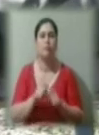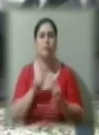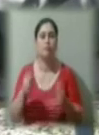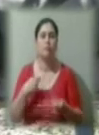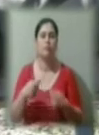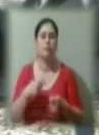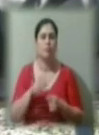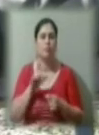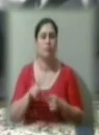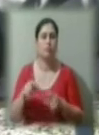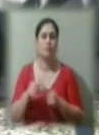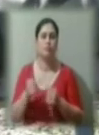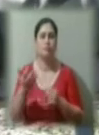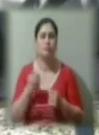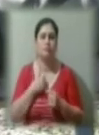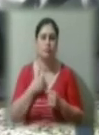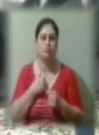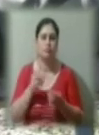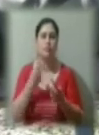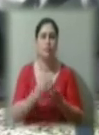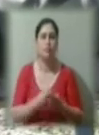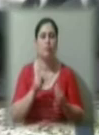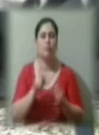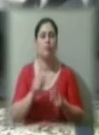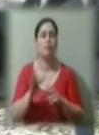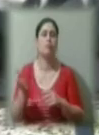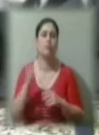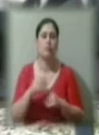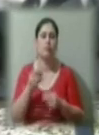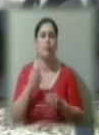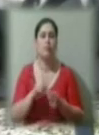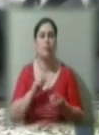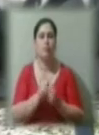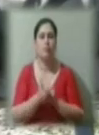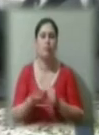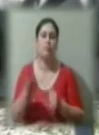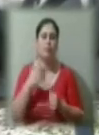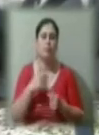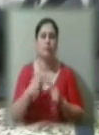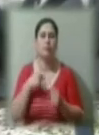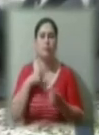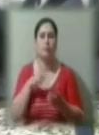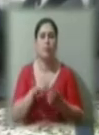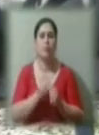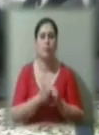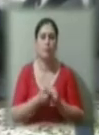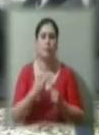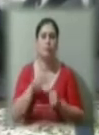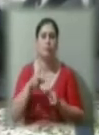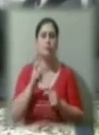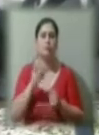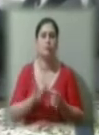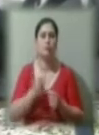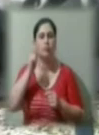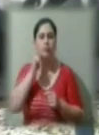Ось взяли мене, посадили. Потім давайте робити обмін. Ну добре, ми потрапили до обміну. Ті, хто живе в Україні. А ось,